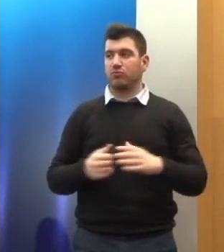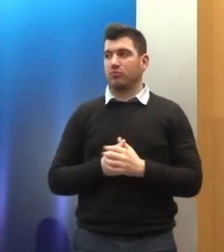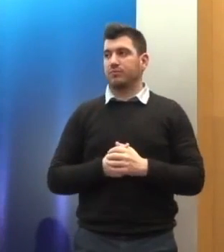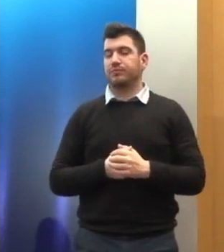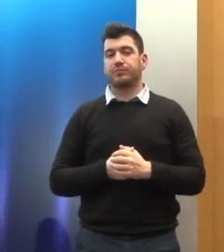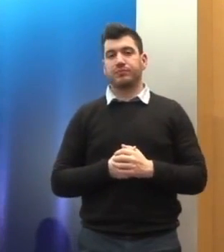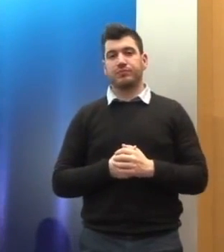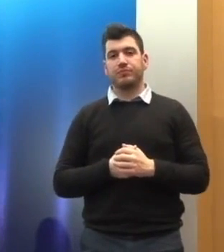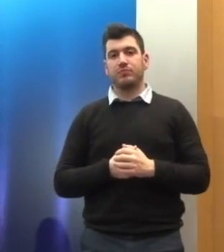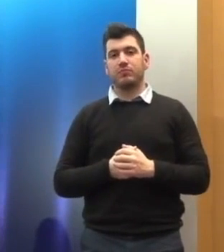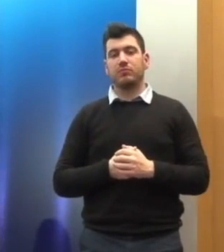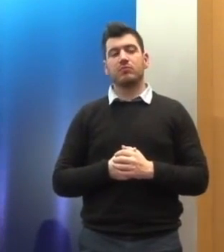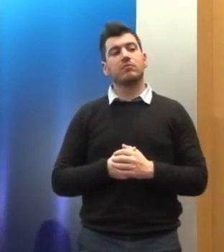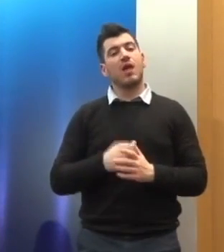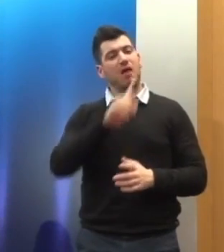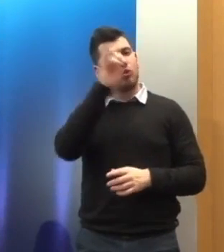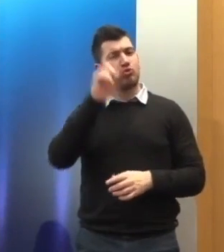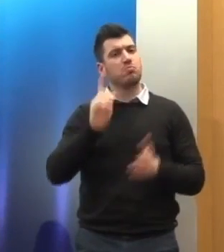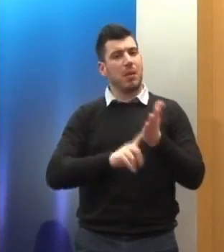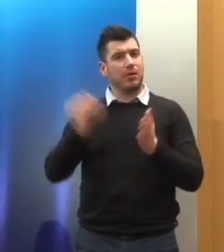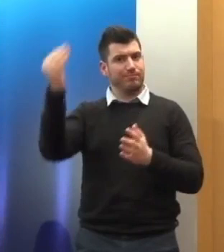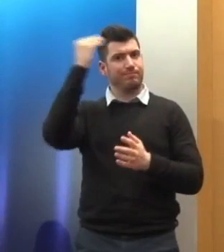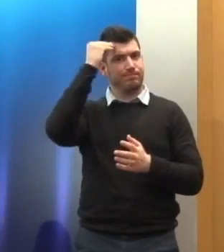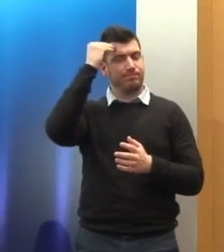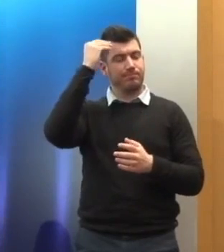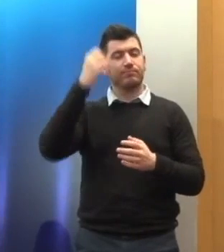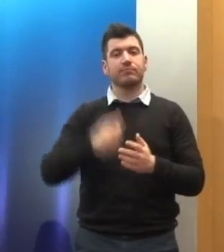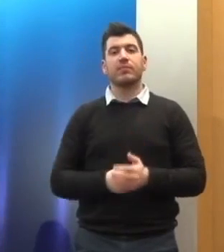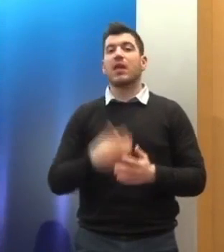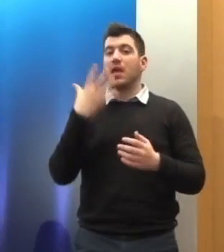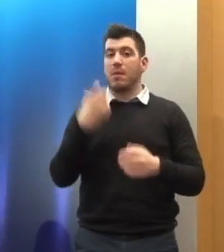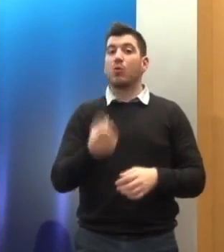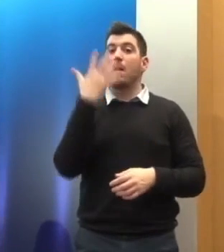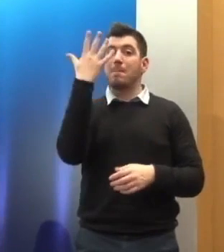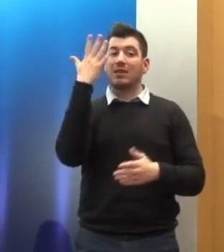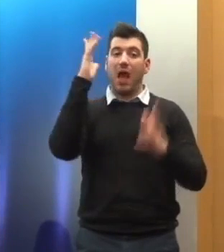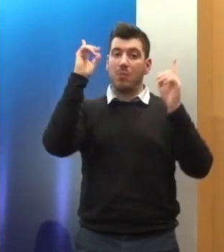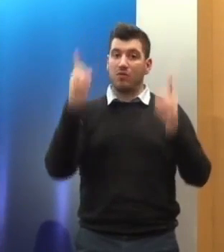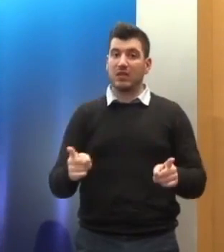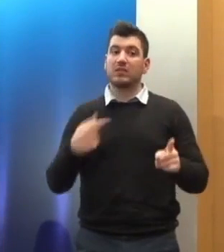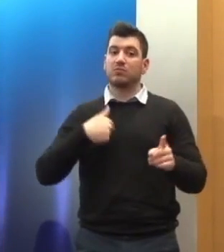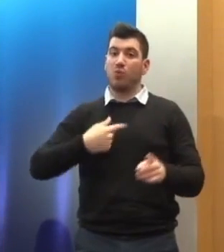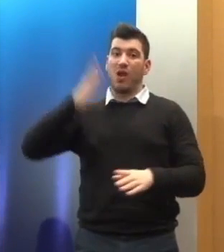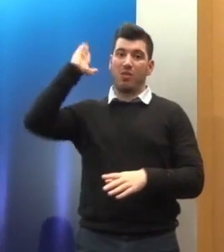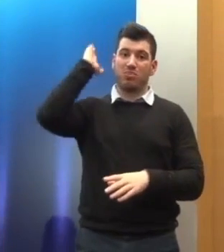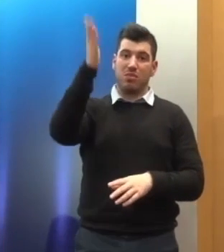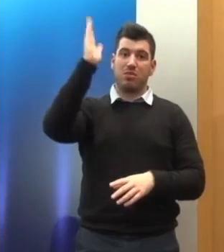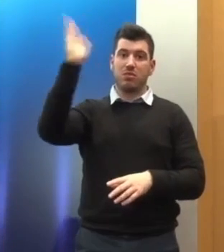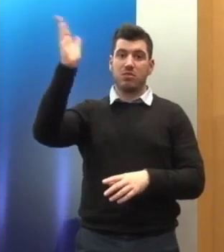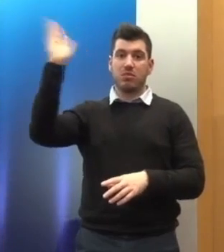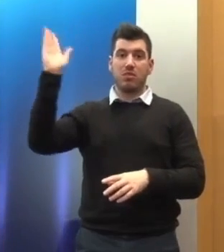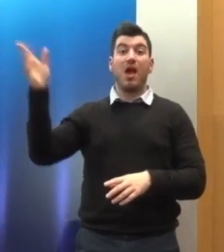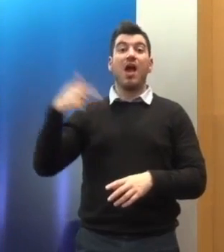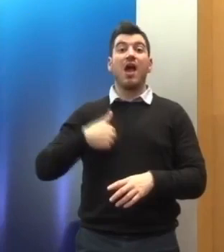Ίσως αυτό θα έπρεπε να το λάβουμε υπόψη μας. Εν πάση περιπτώσει υπάρχουν 4-5 αποφάσεις κατά δικαστικές στο σημείο αυτό. Ίσως οι ελληνικές δικαστικές